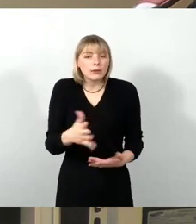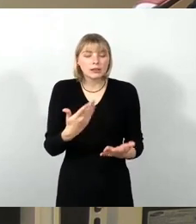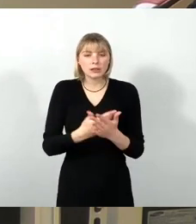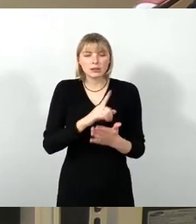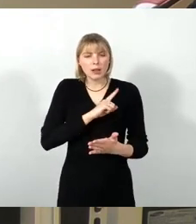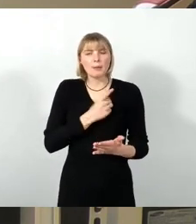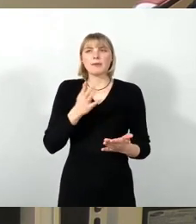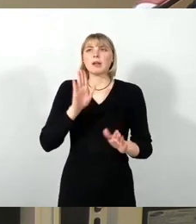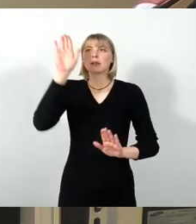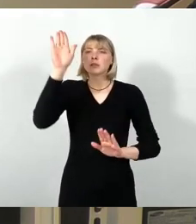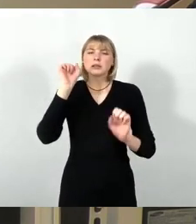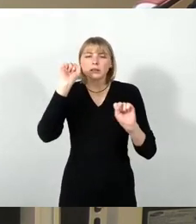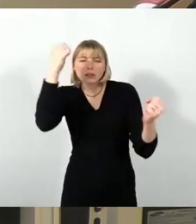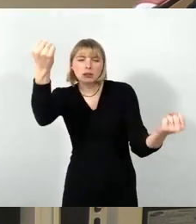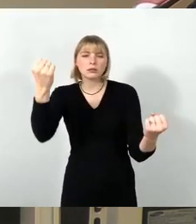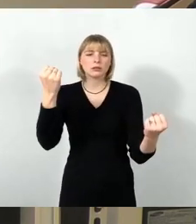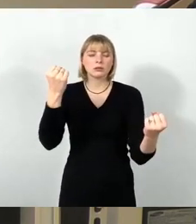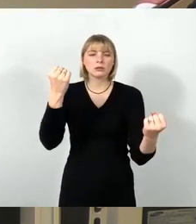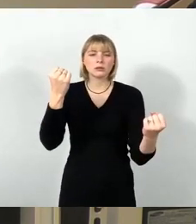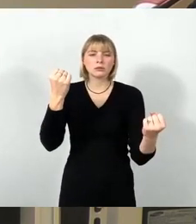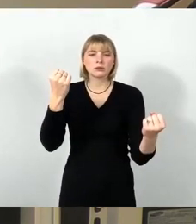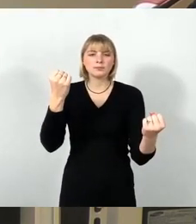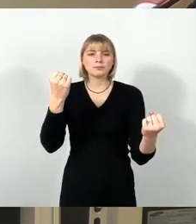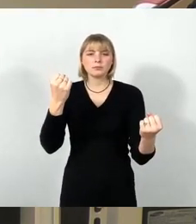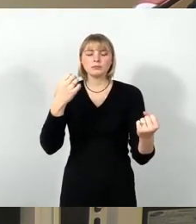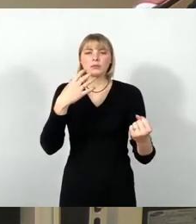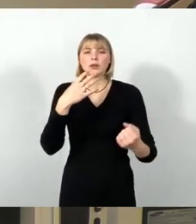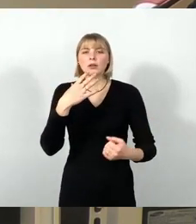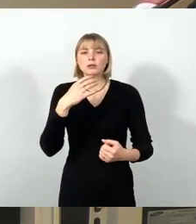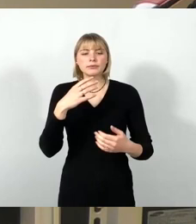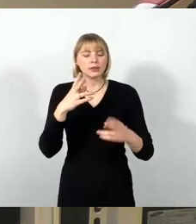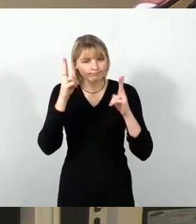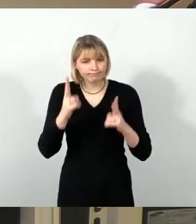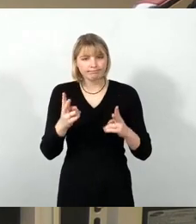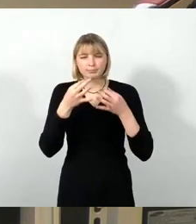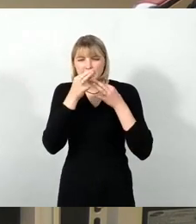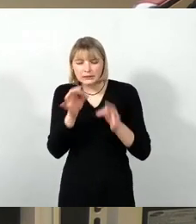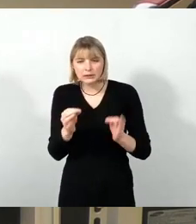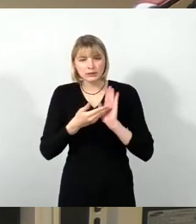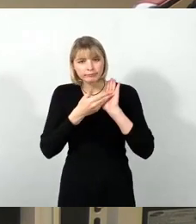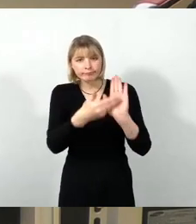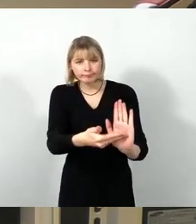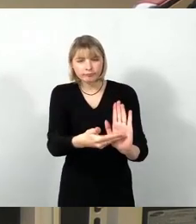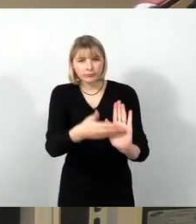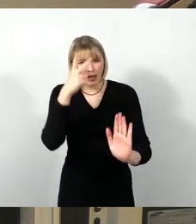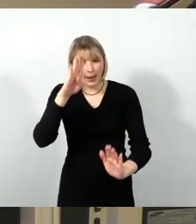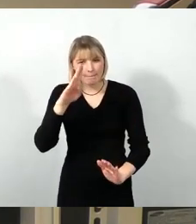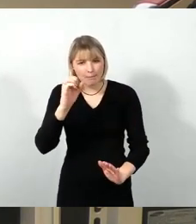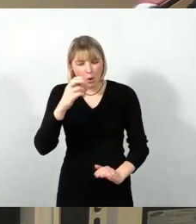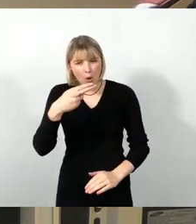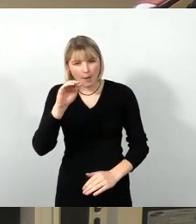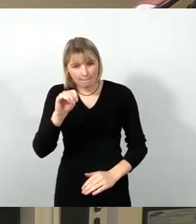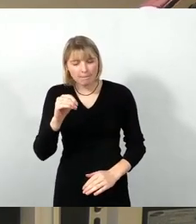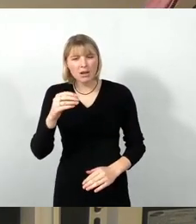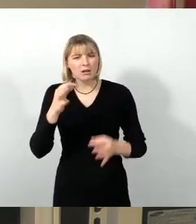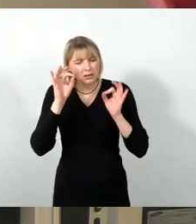Antrag der damaligen Dissidentenfraktion dem ausführlich niedergelegt, Herr Böhm, habe ich mich ausführlich darum bemüht, klarzumachen,